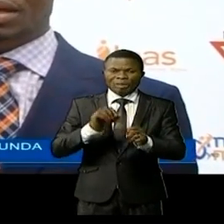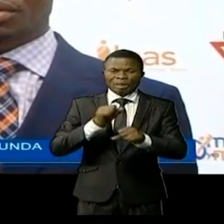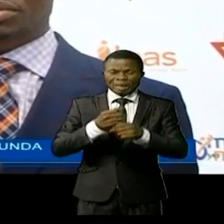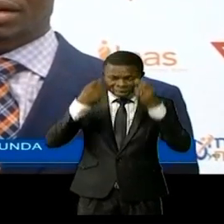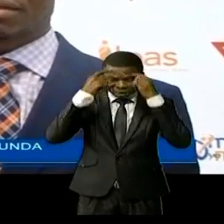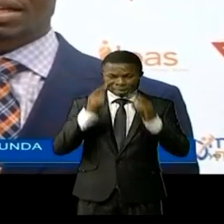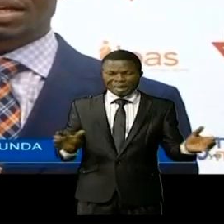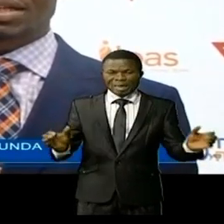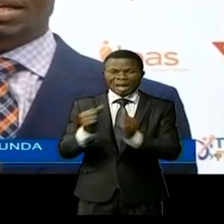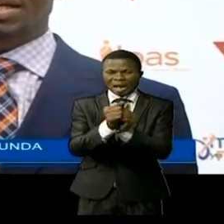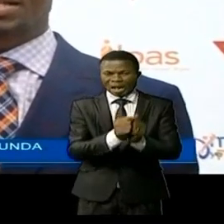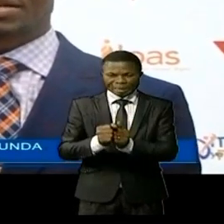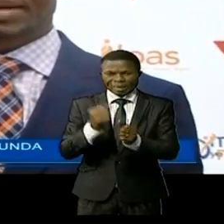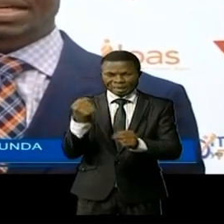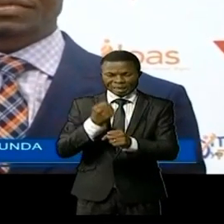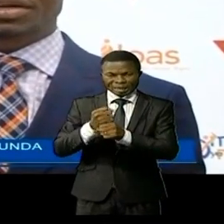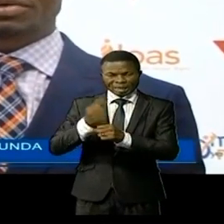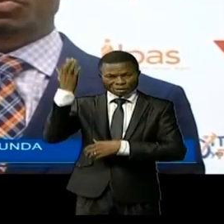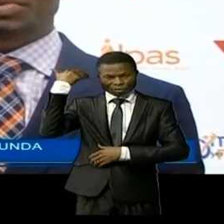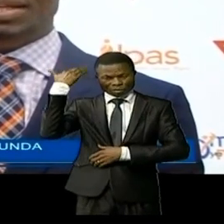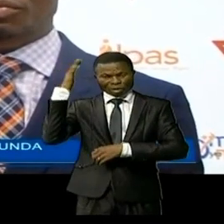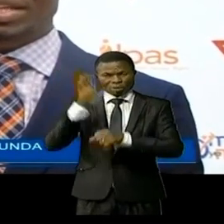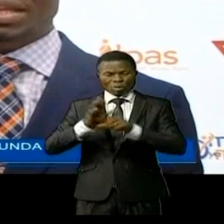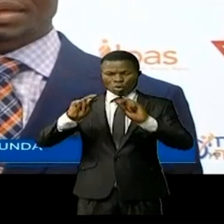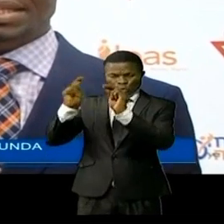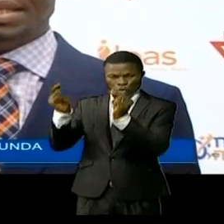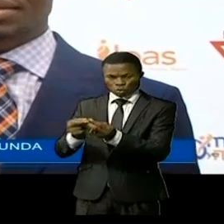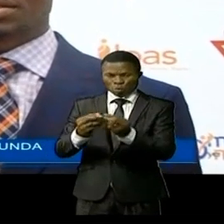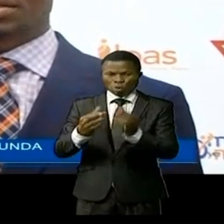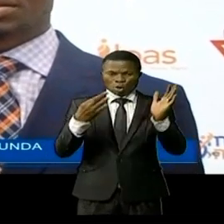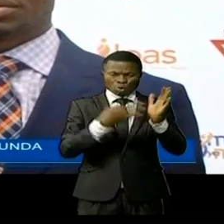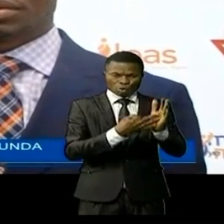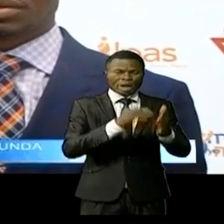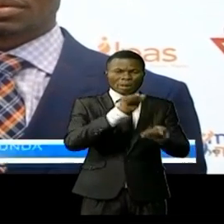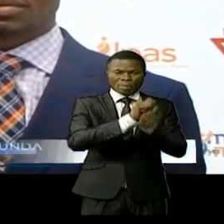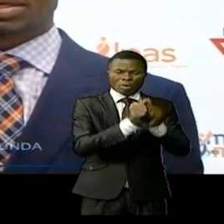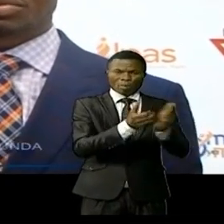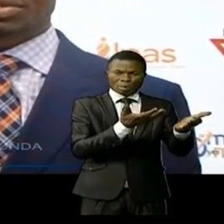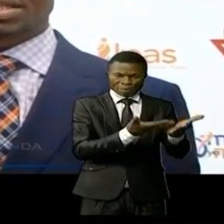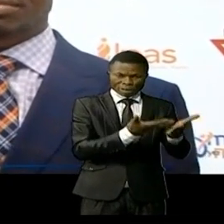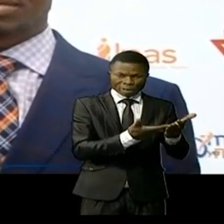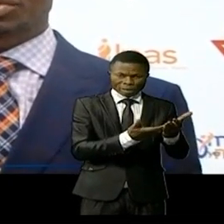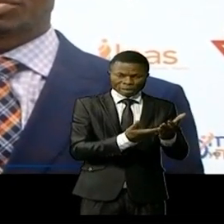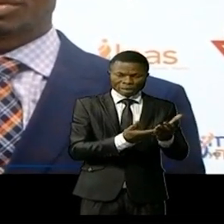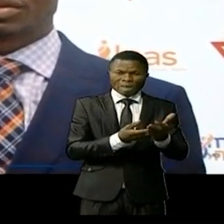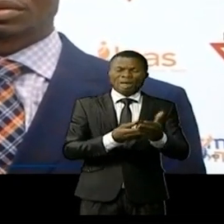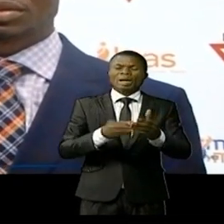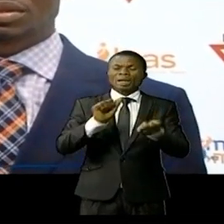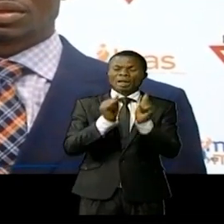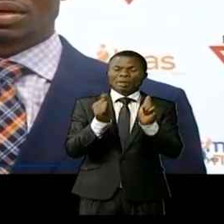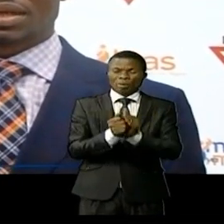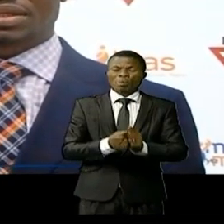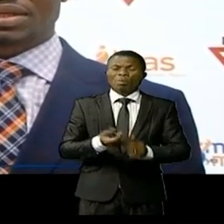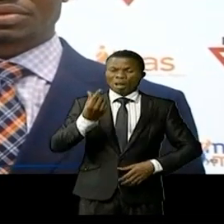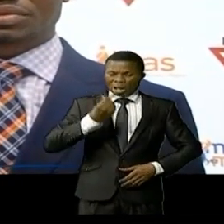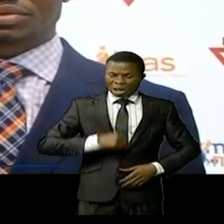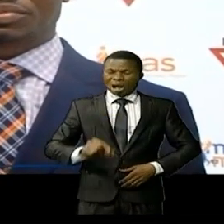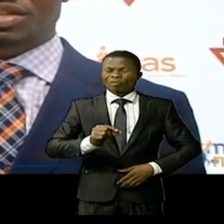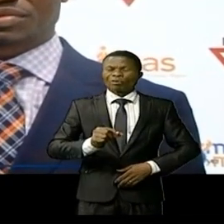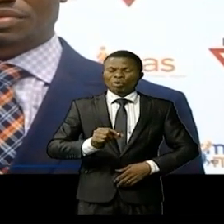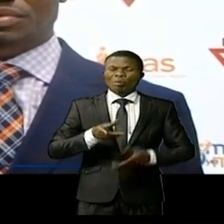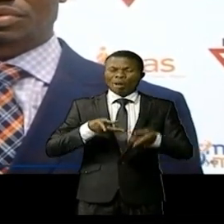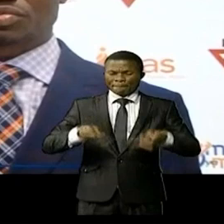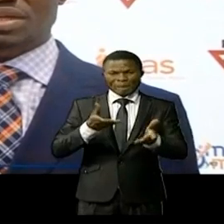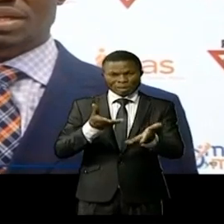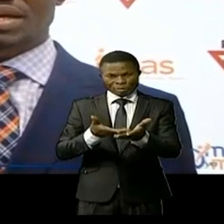le travail qui a été réalisé par les différents groupes sur les 8 thématiques de l'écosystème de'avortement en tenant compte